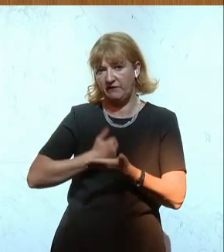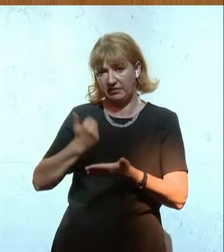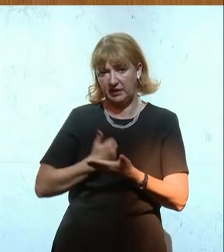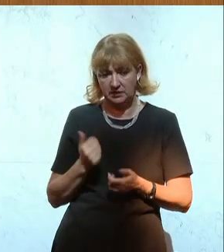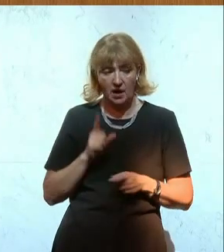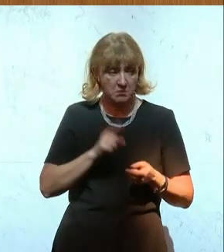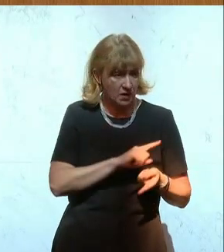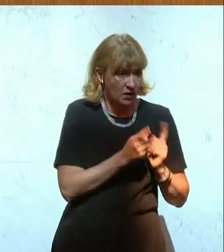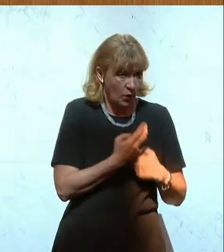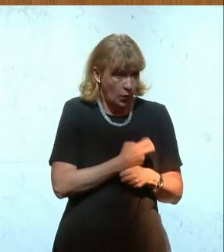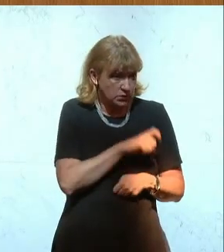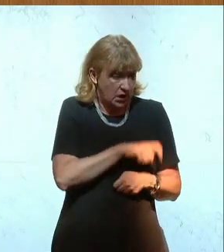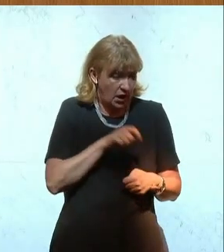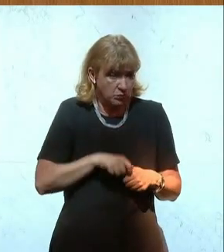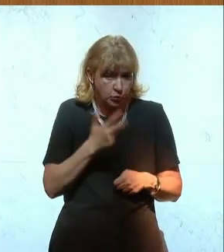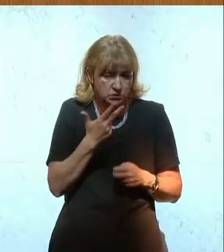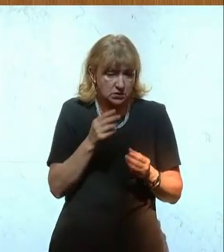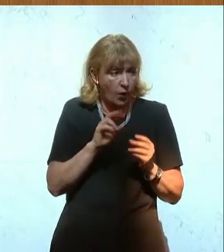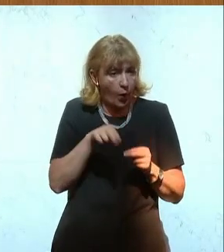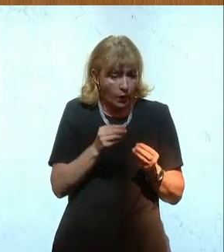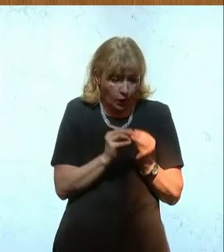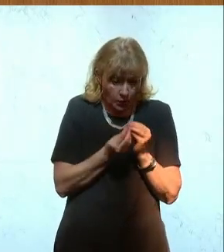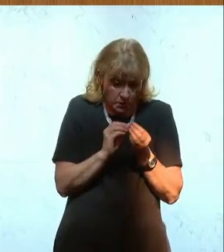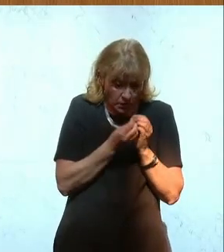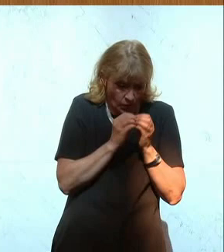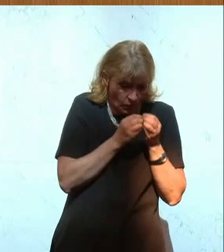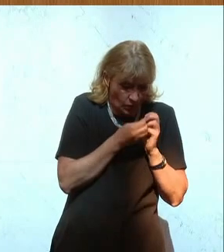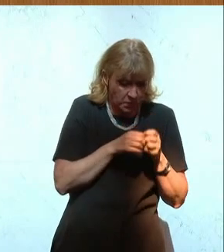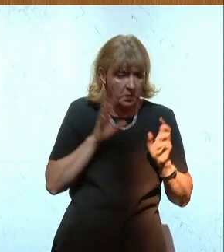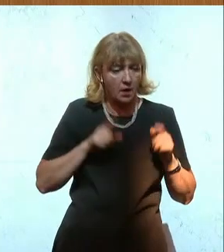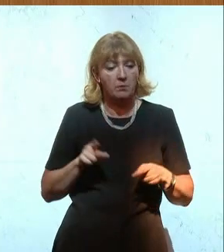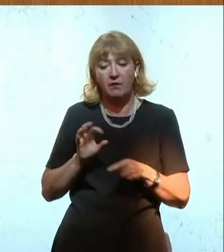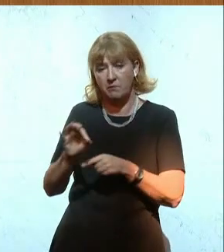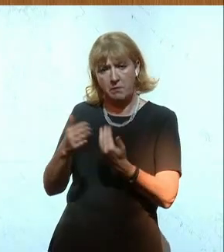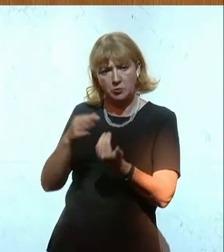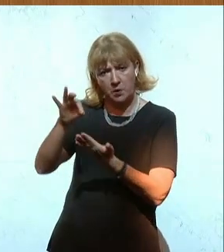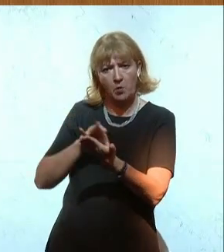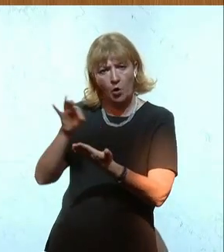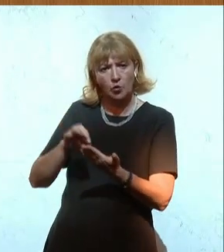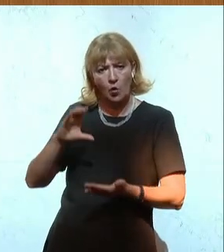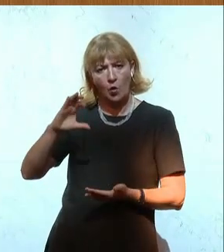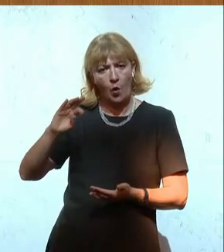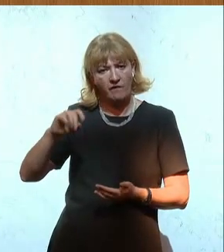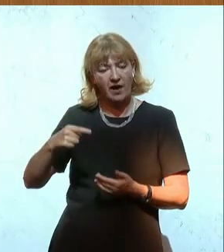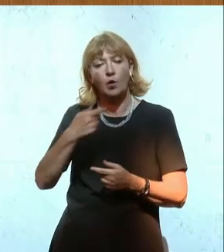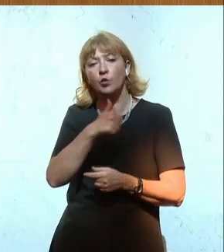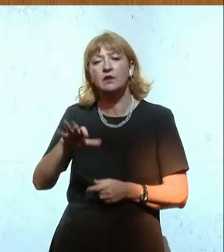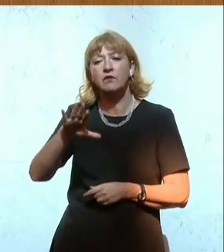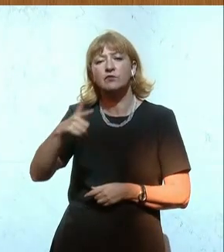Euro dreimal umdrehen müssen, hat man beispielsweise für die Protokollierung bei der Kovac 125